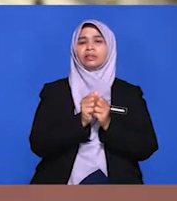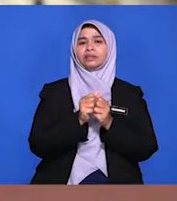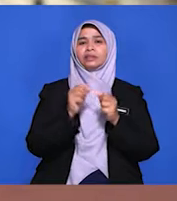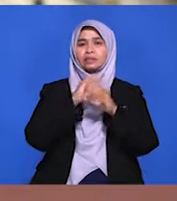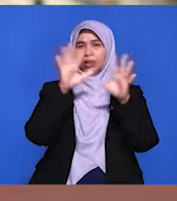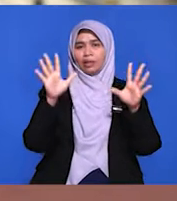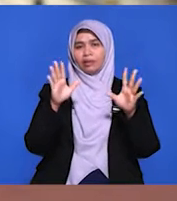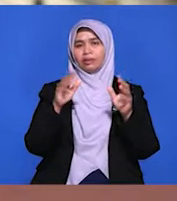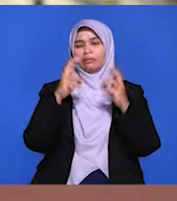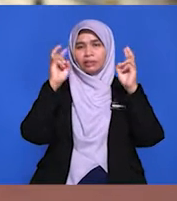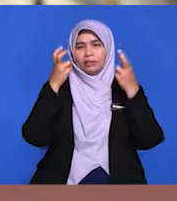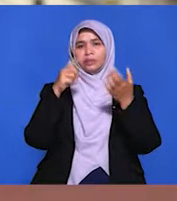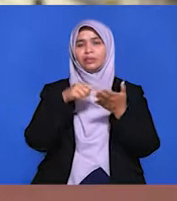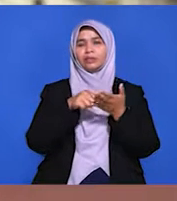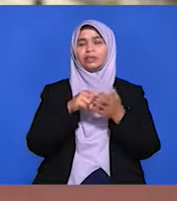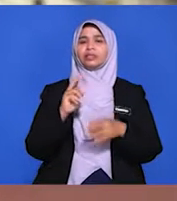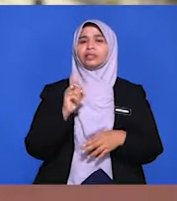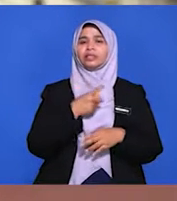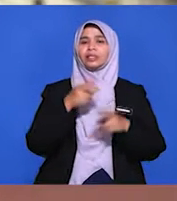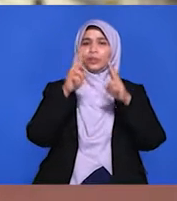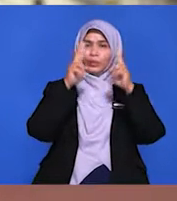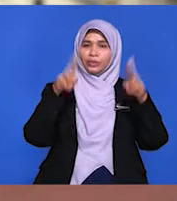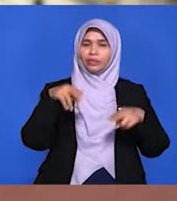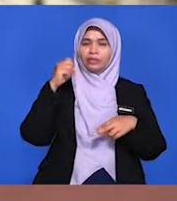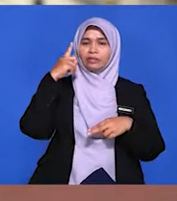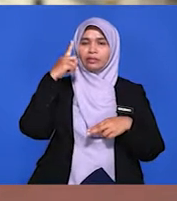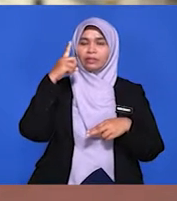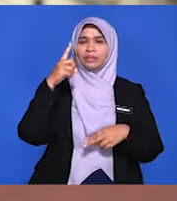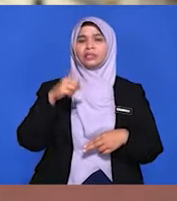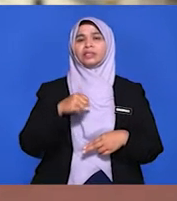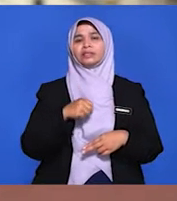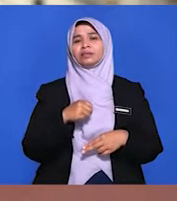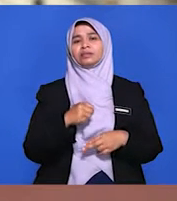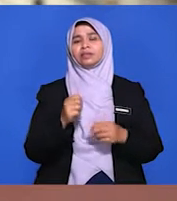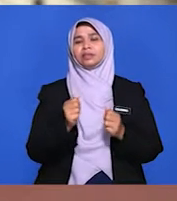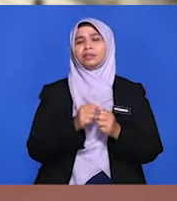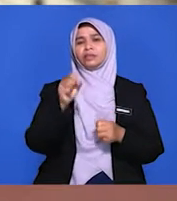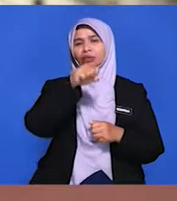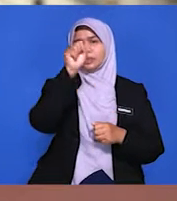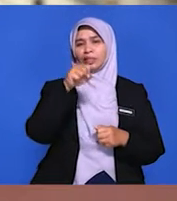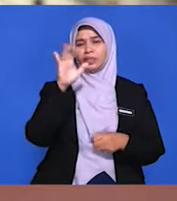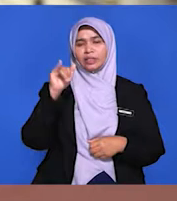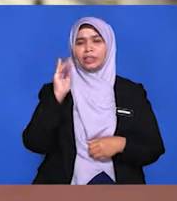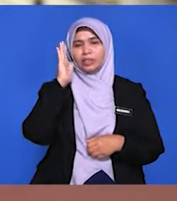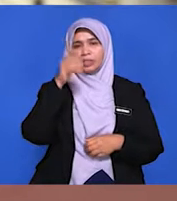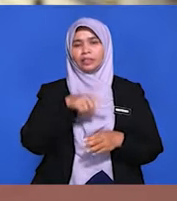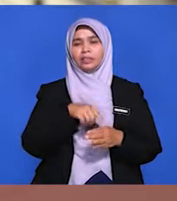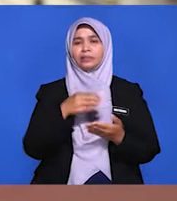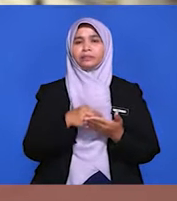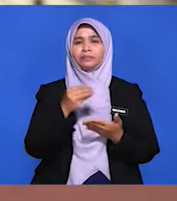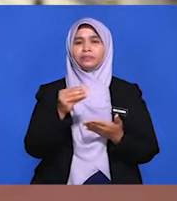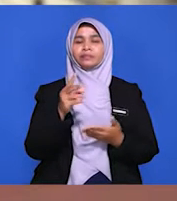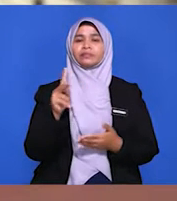jelas tajuk ini, marilah kita uji diri, menguji kepahaman masing-masing melalui soalan yang dikemukakan.